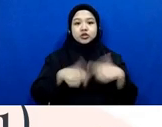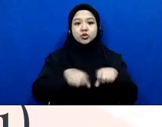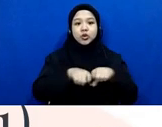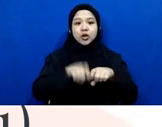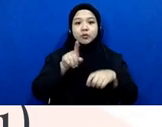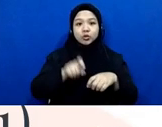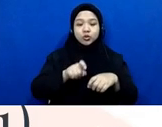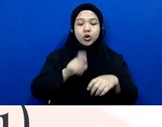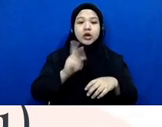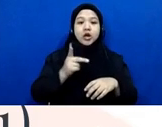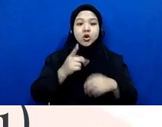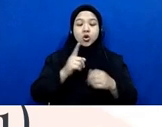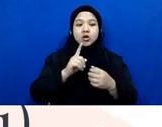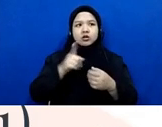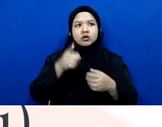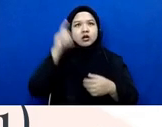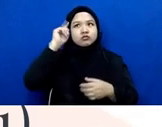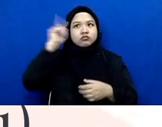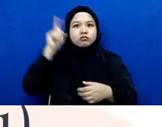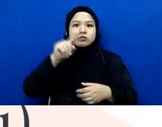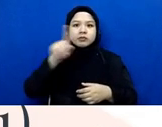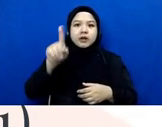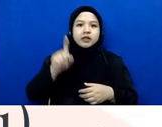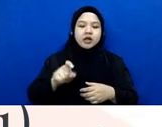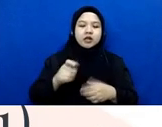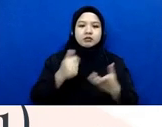pertanyaan langsung aja ya Mas Ajiwan boleh gitu gak Mas